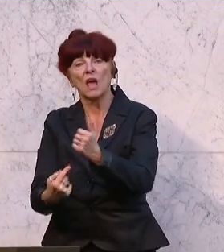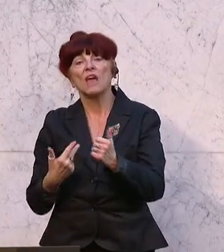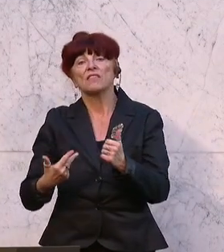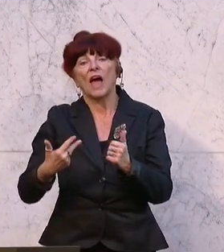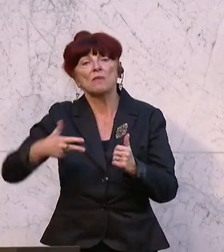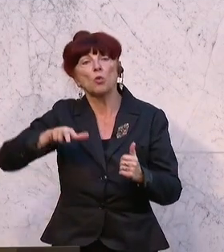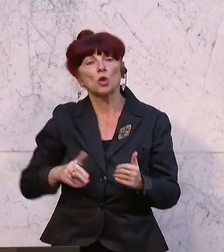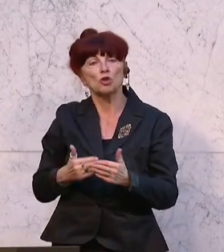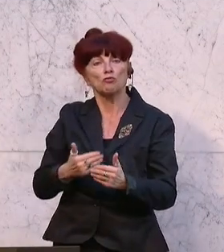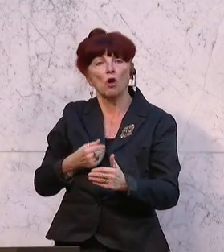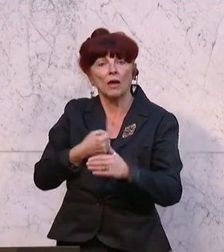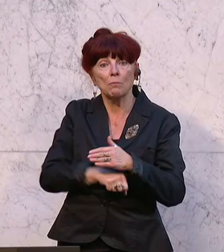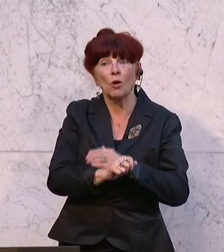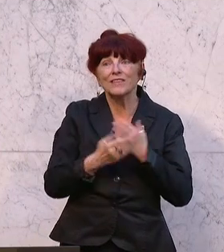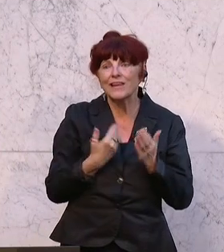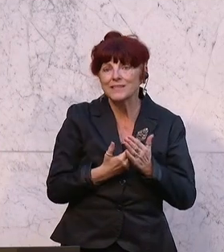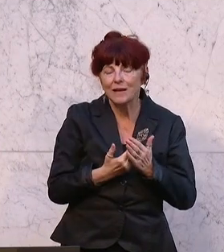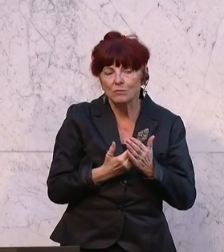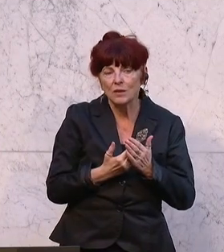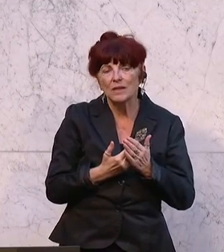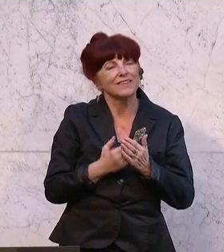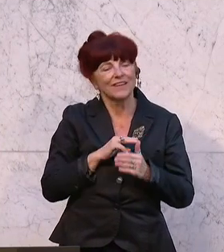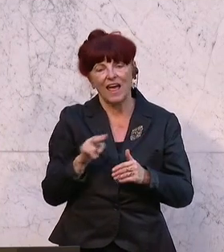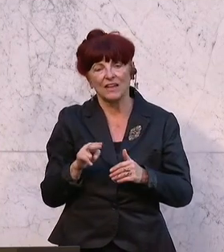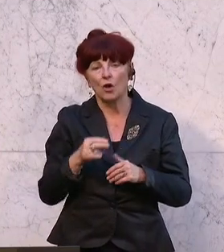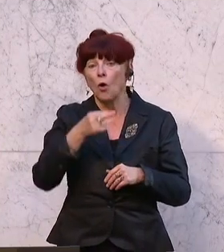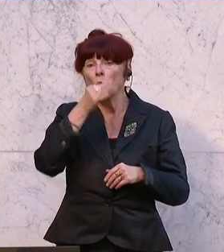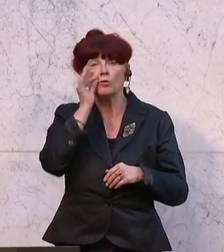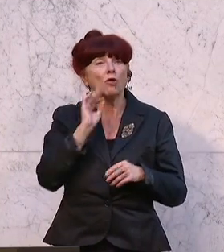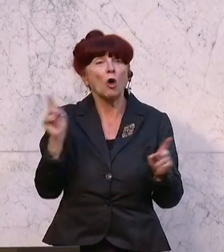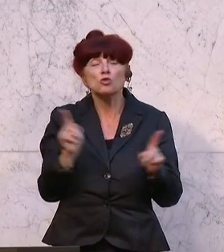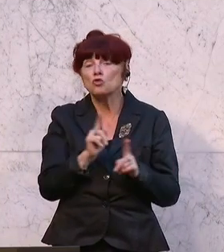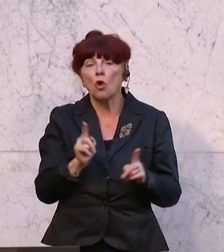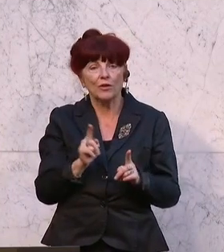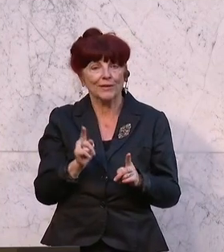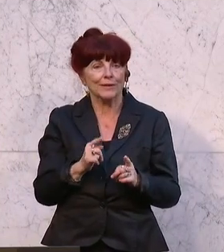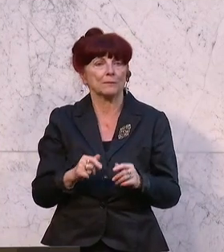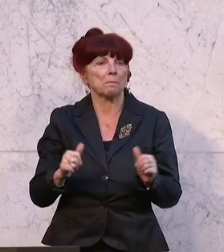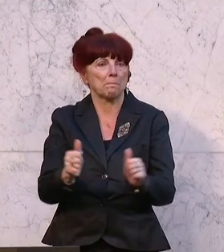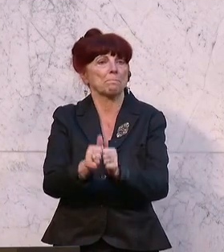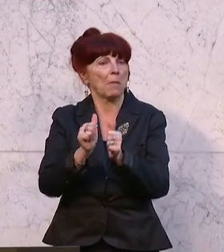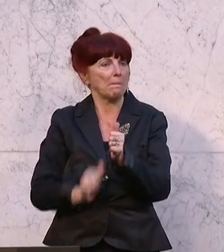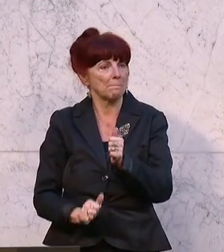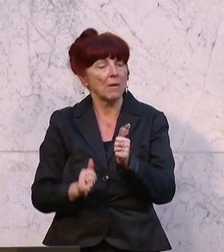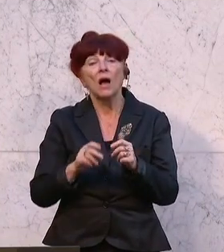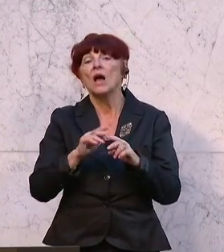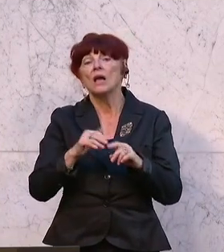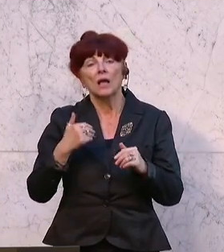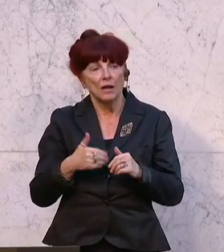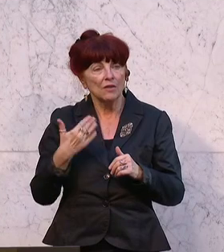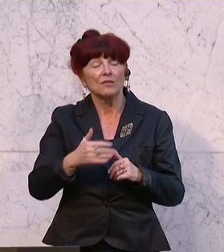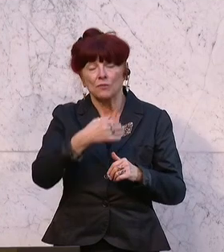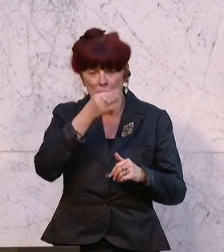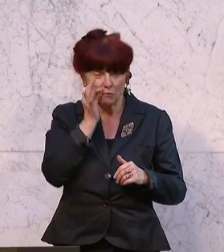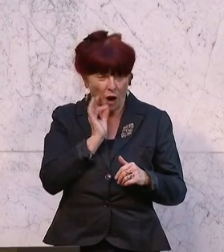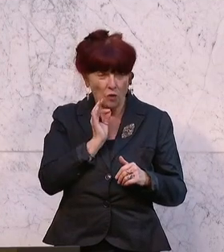Das wollen wir verändern. Wir wollen auch, dass die Frauen nicht die Geschnapsten sind. Und wir wissen, dass sie die Mehrheit der Bevölkerung,